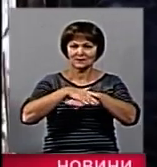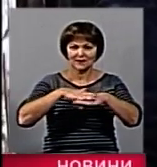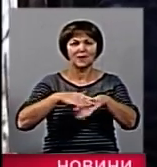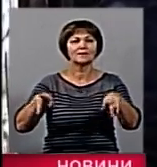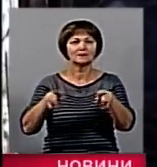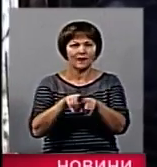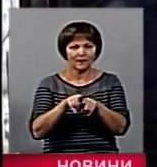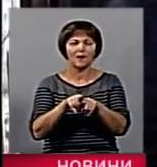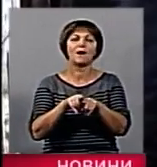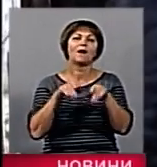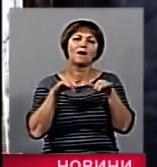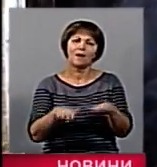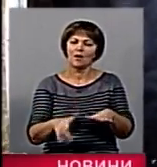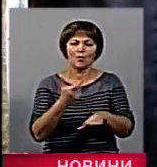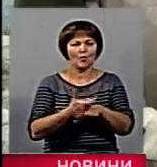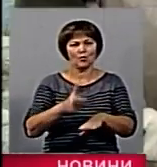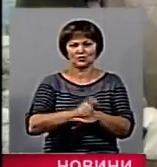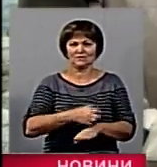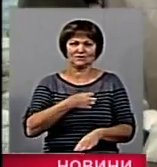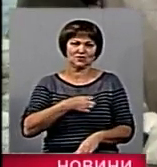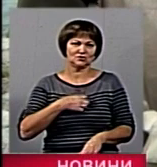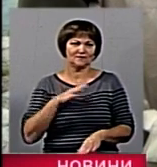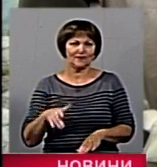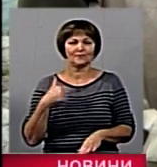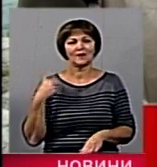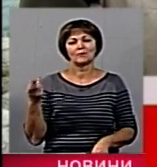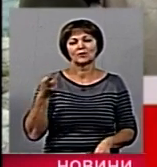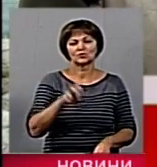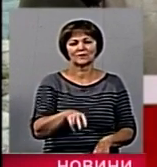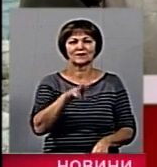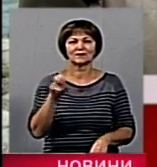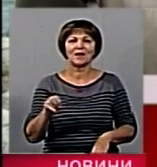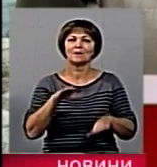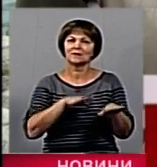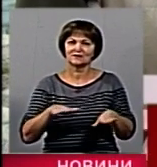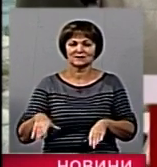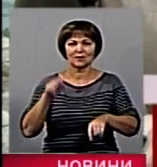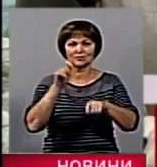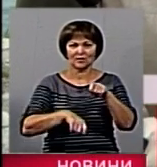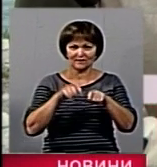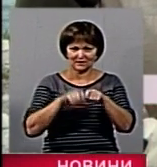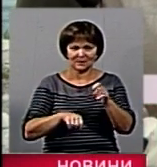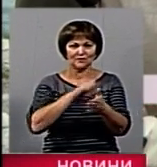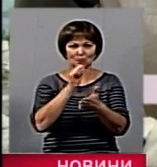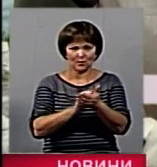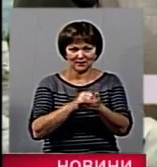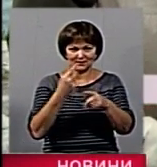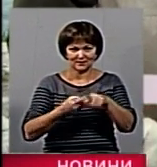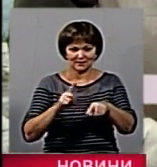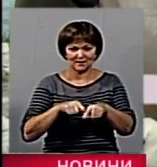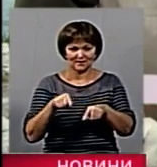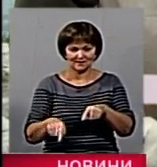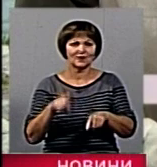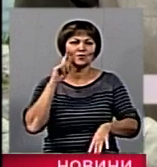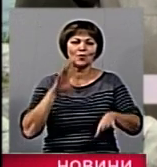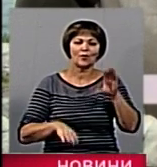екологічна акція є вкрай важлива. Я прибув на місце, перевірив документи на зарибок, тобто,